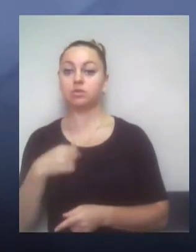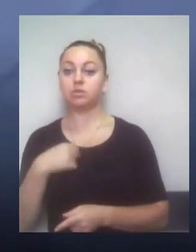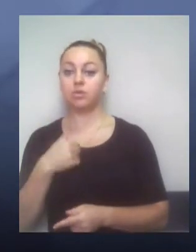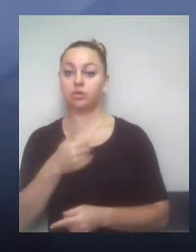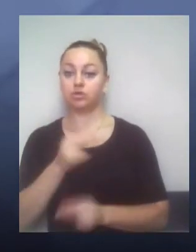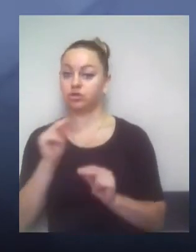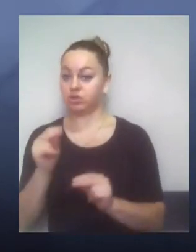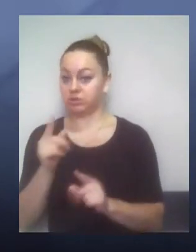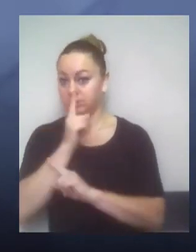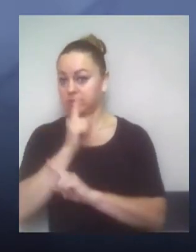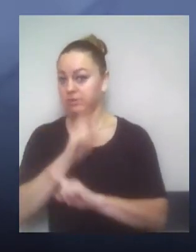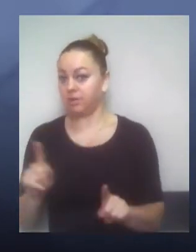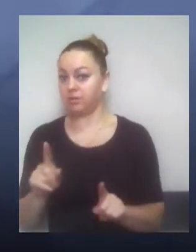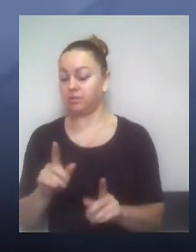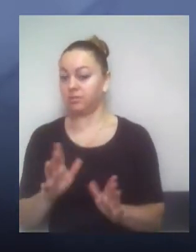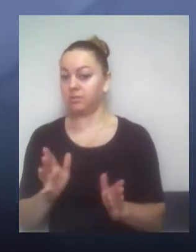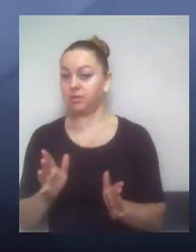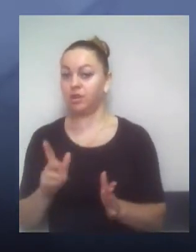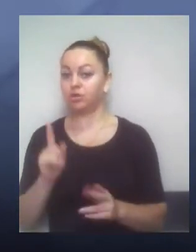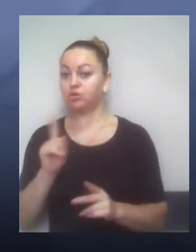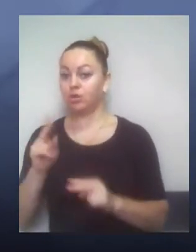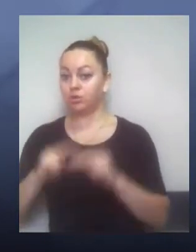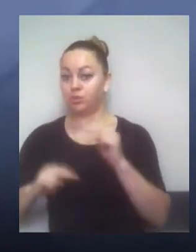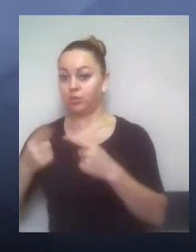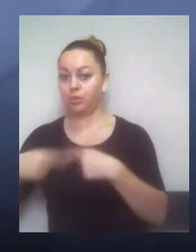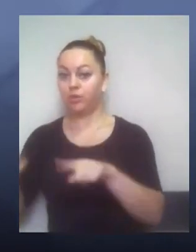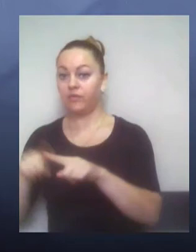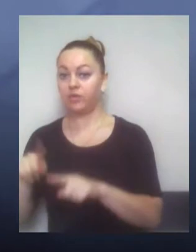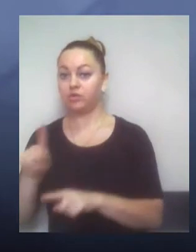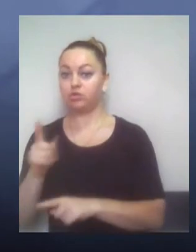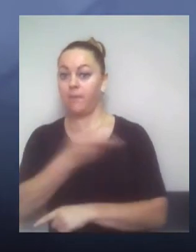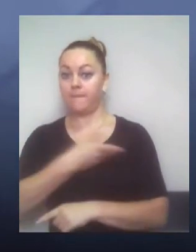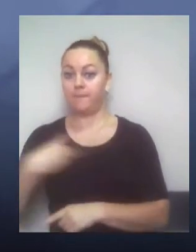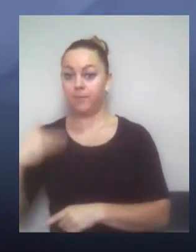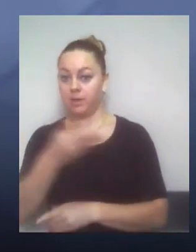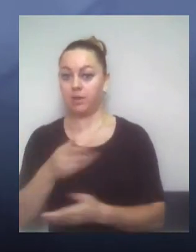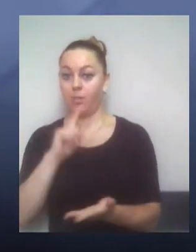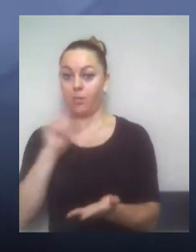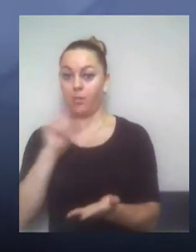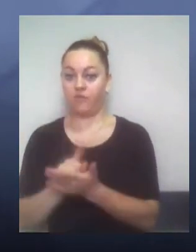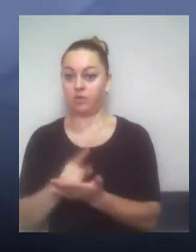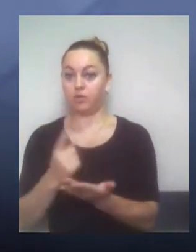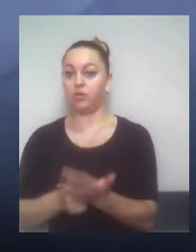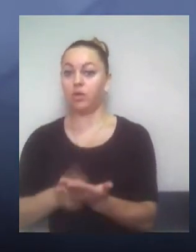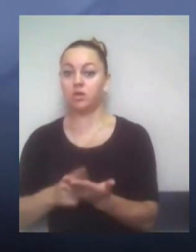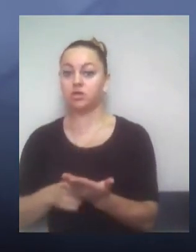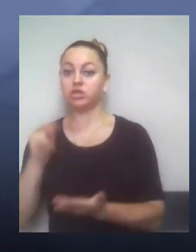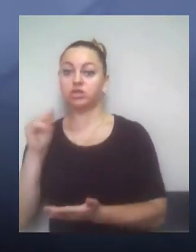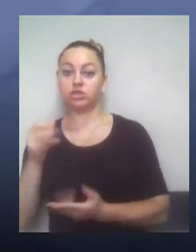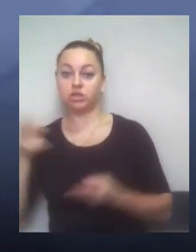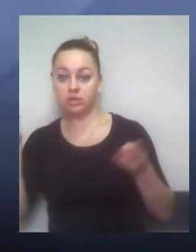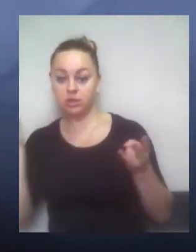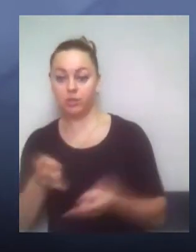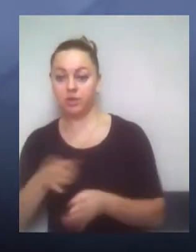дивним є така позиція забудовника стосовно того, що ми повинні доводити, що необхідно виконувати